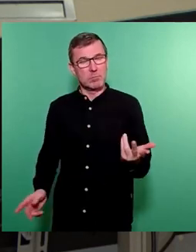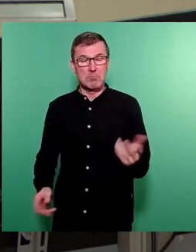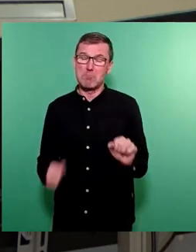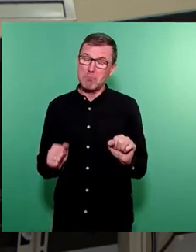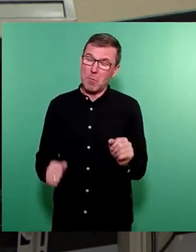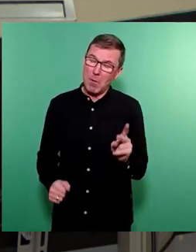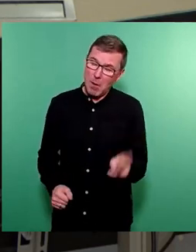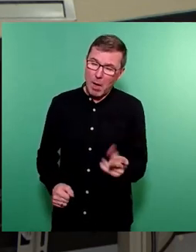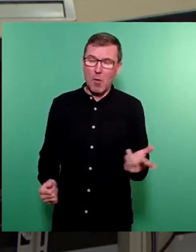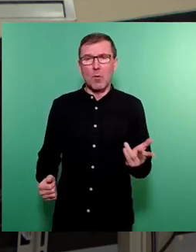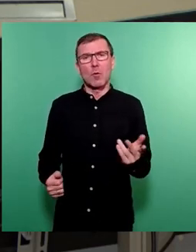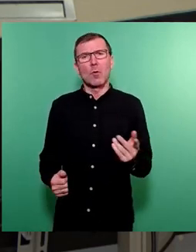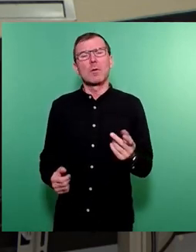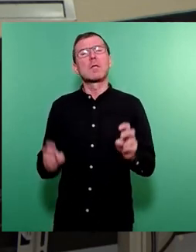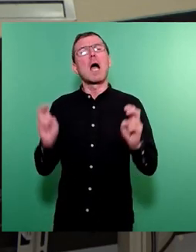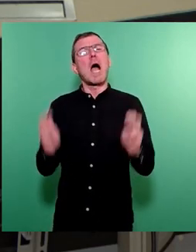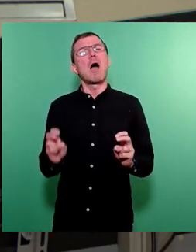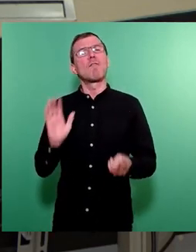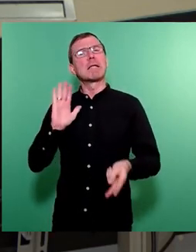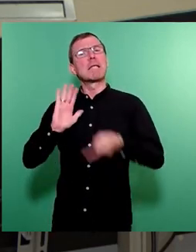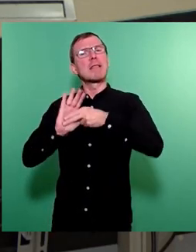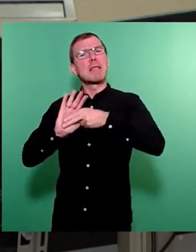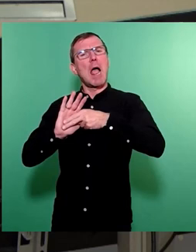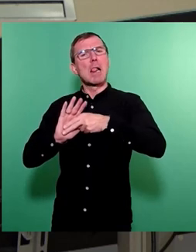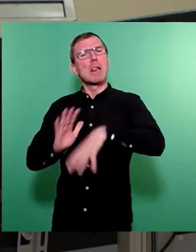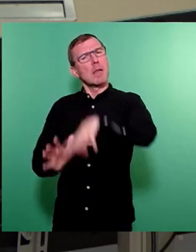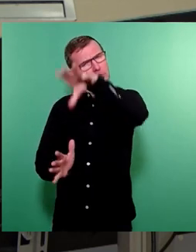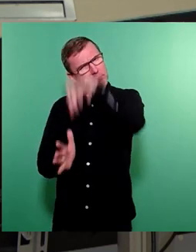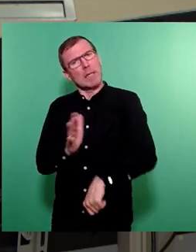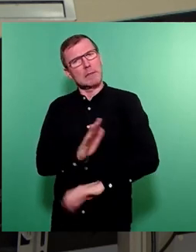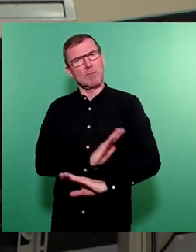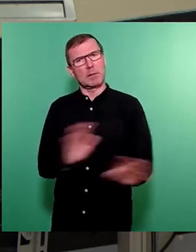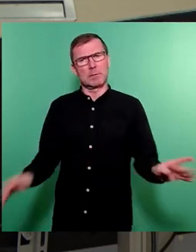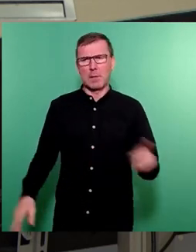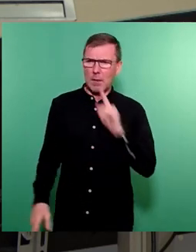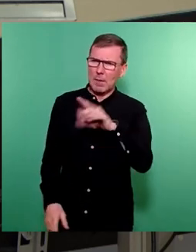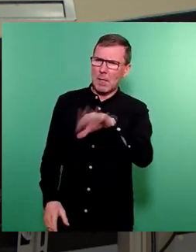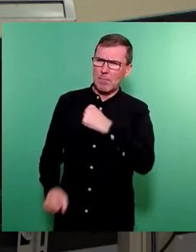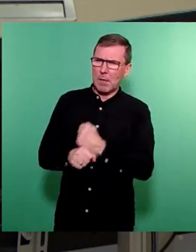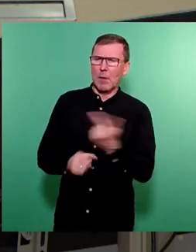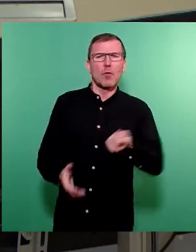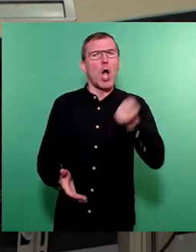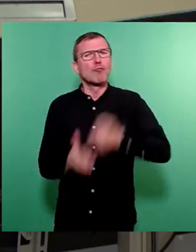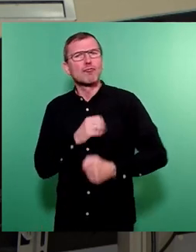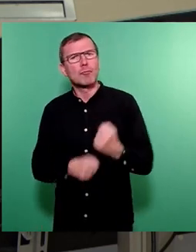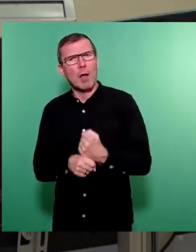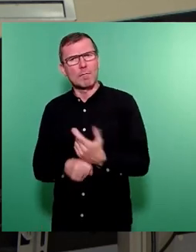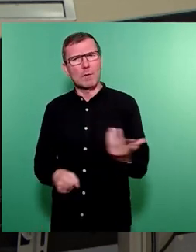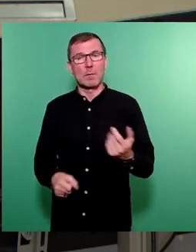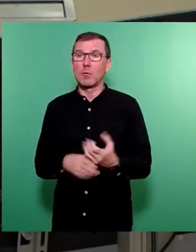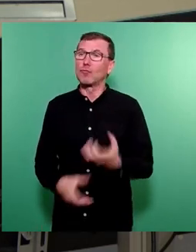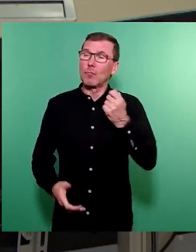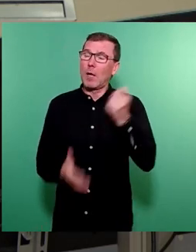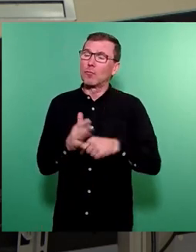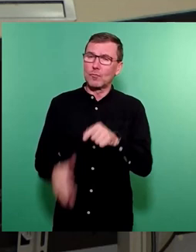sollte man den Aufenthaltstitel entziehen, wenn Straftaten begangen werden, insbesondere bei schweren Straftaten